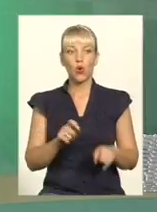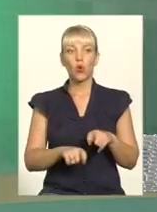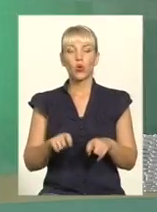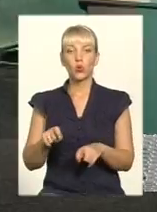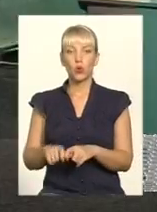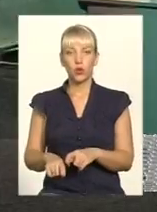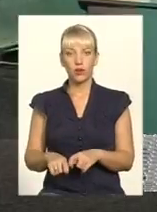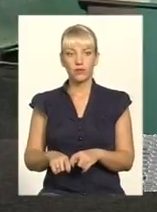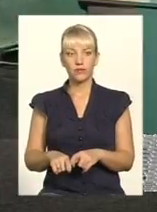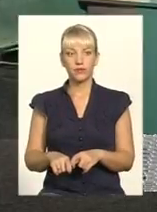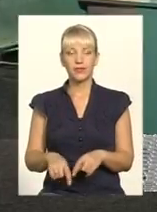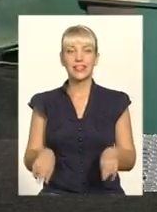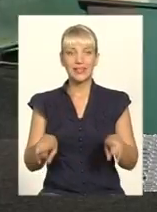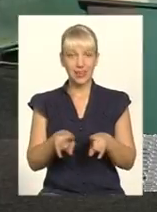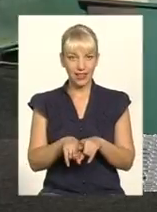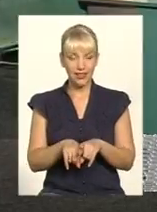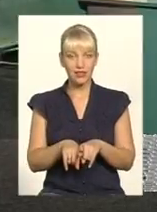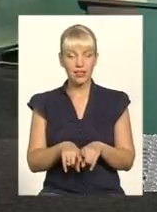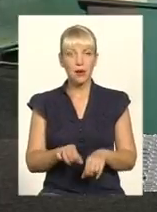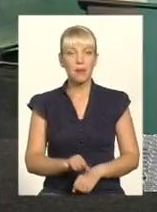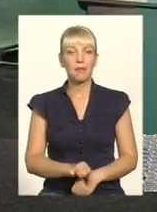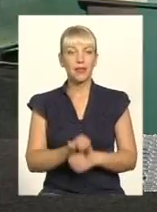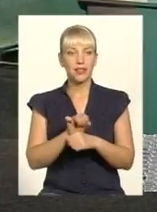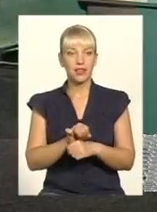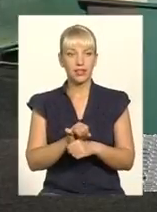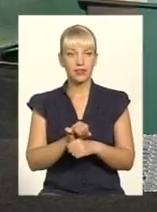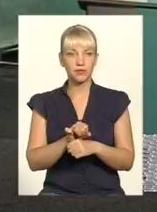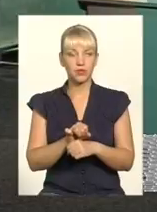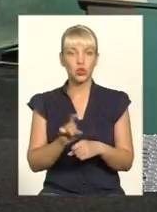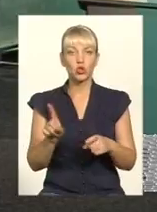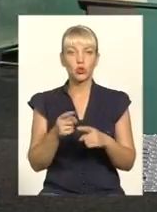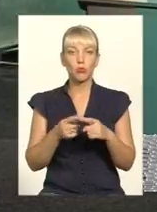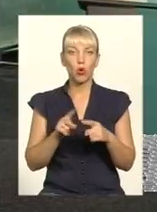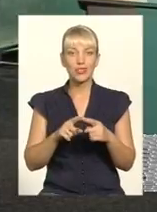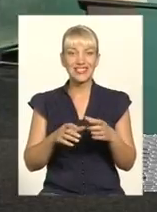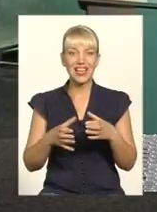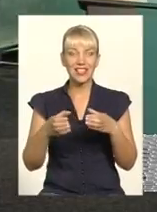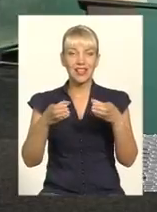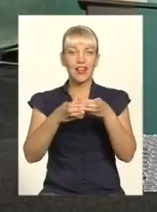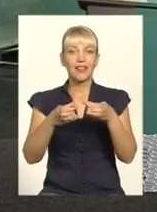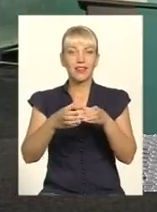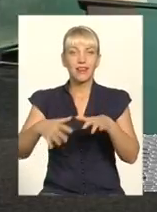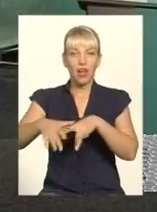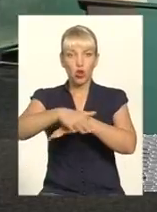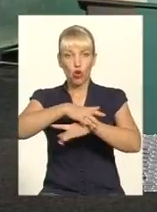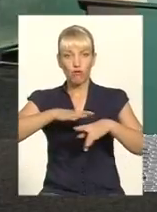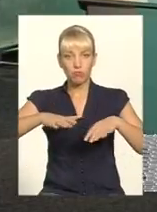на таких мітингах, щоб цей натовп не